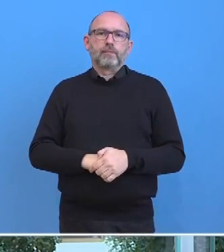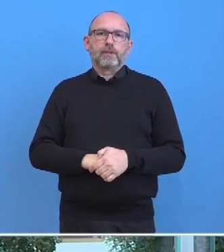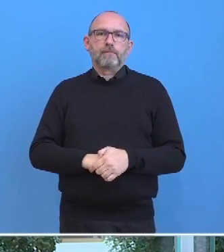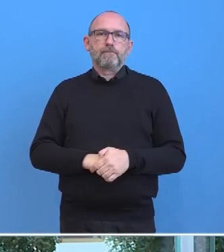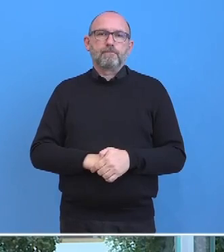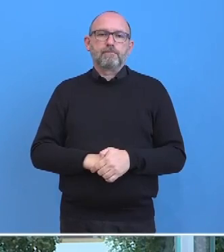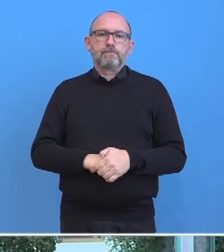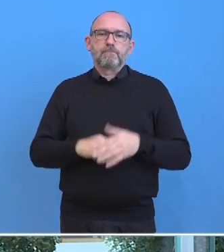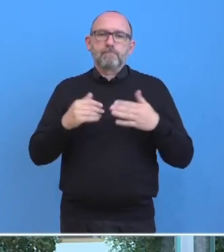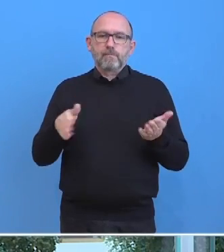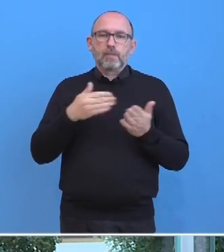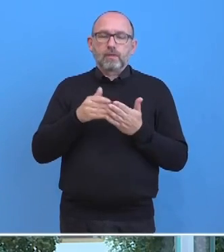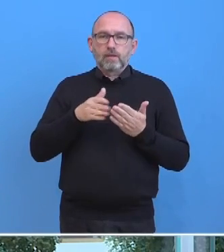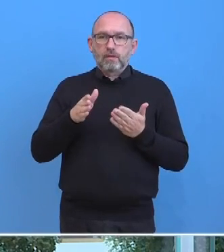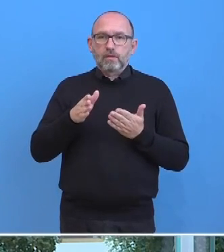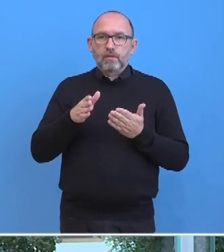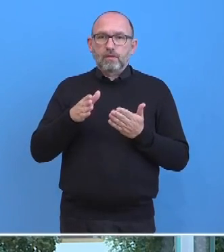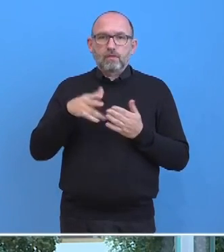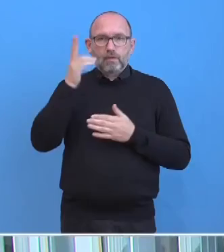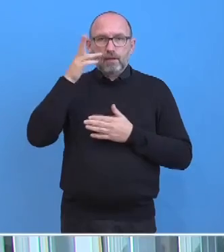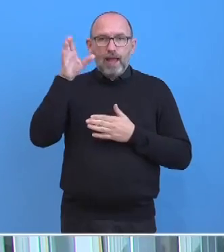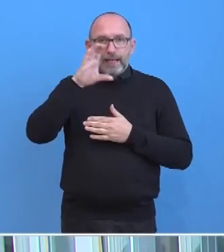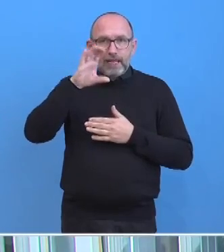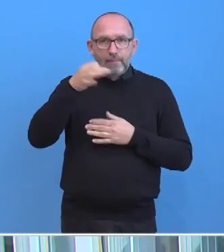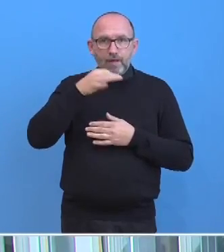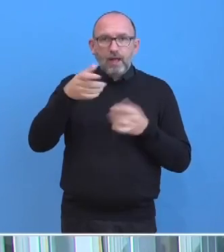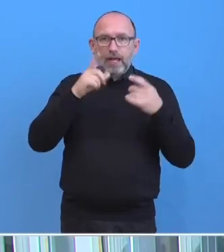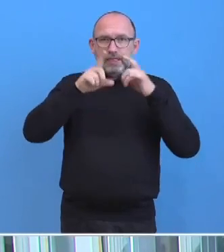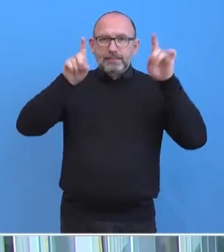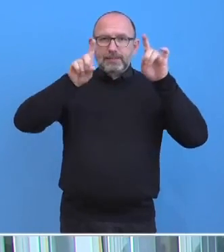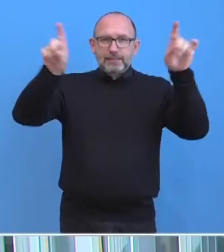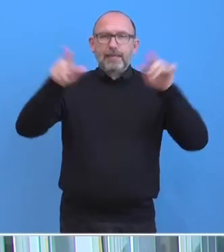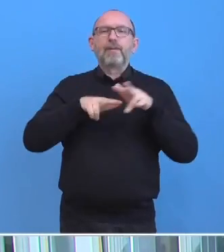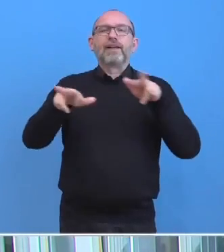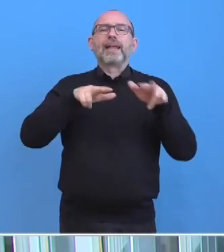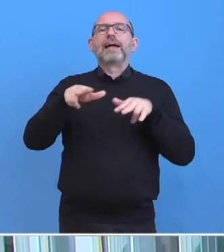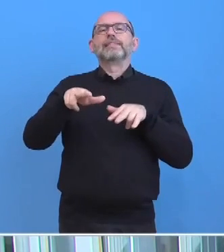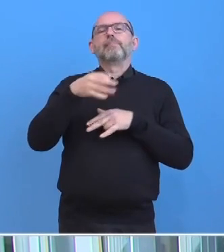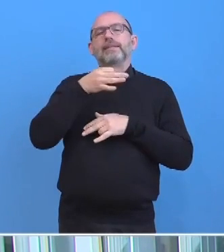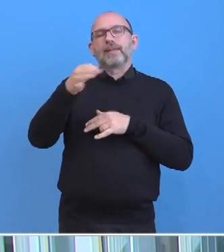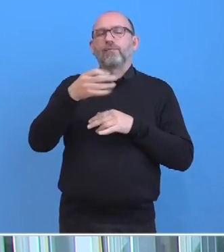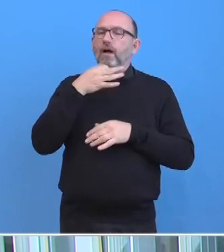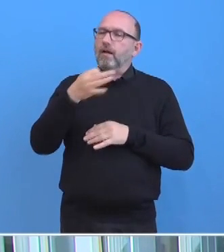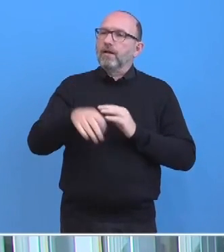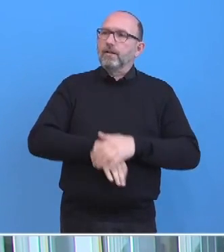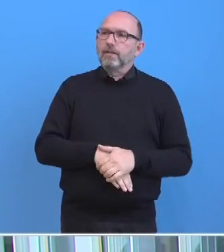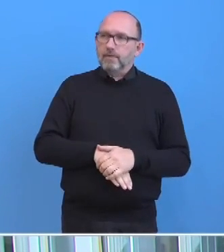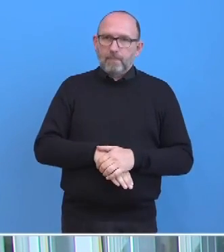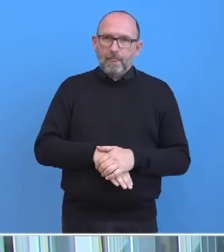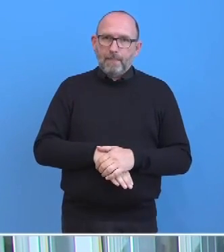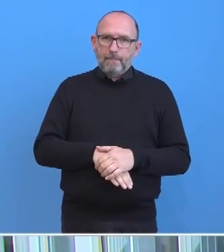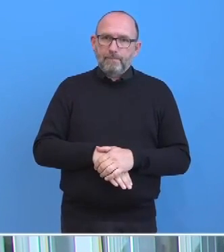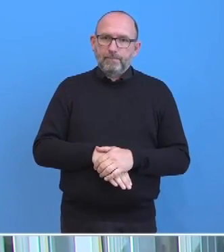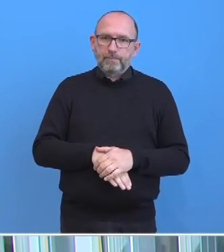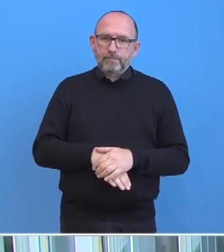Damit habe ich keine. Klement nochmal. Ja, anderes Thema Nachfrage ans Verkehrsministerium. Herr Strater, zu dem Gespräch von